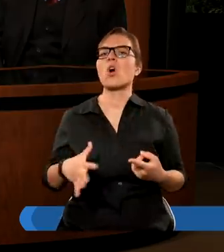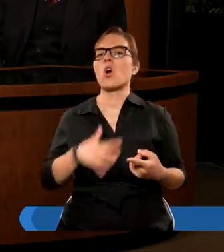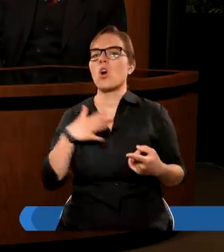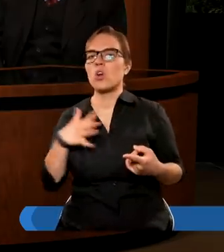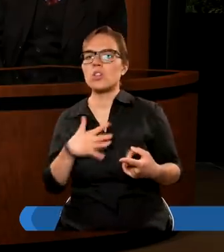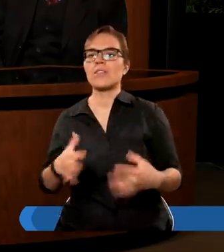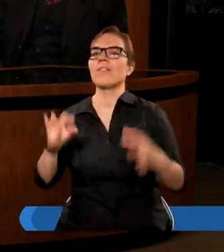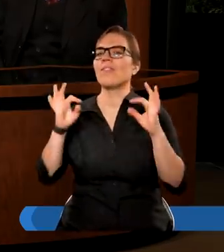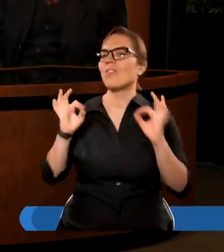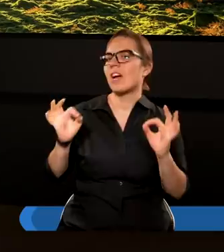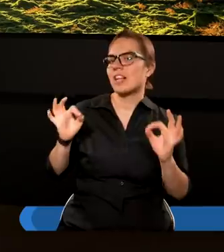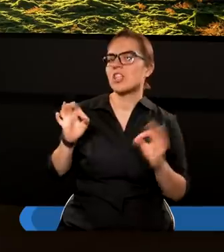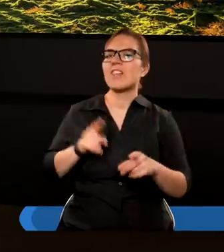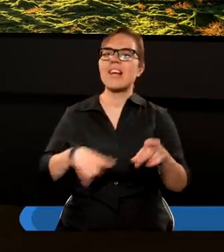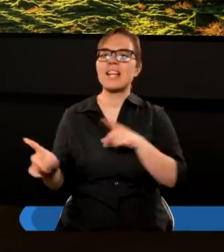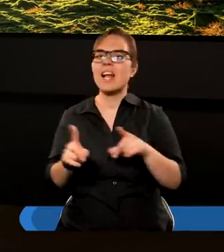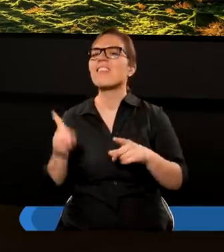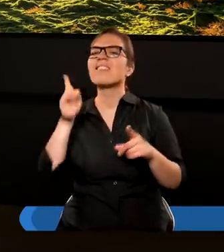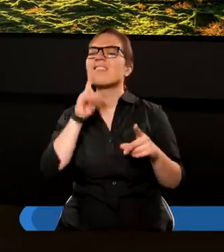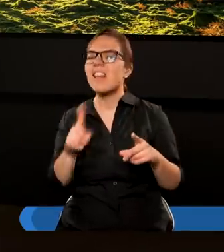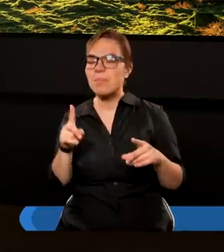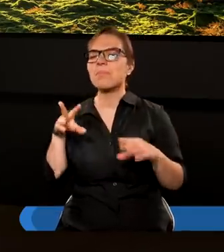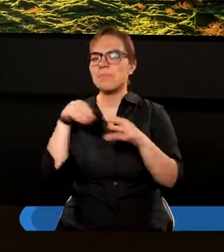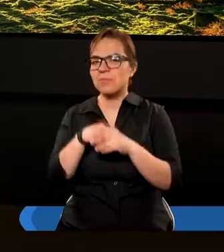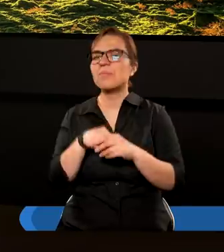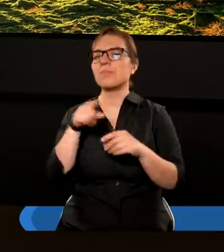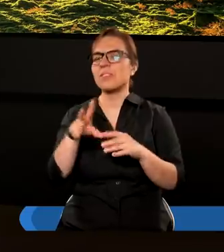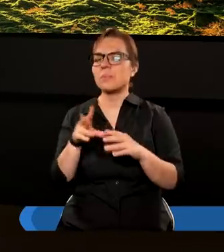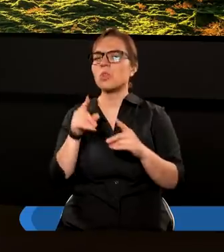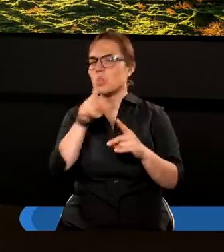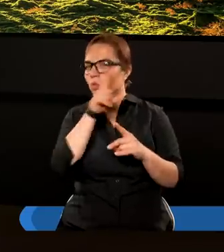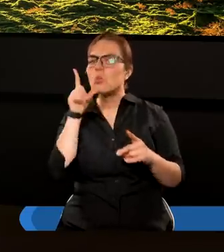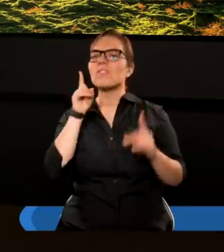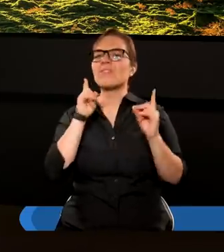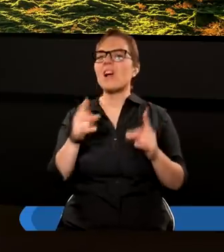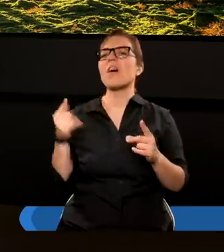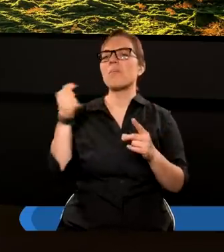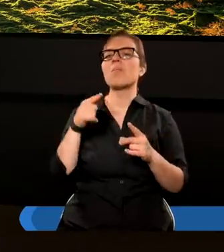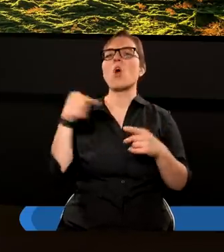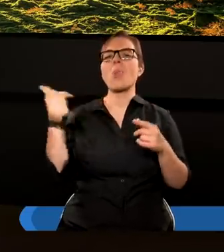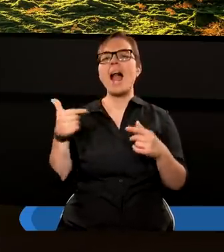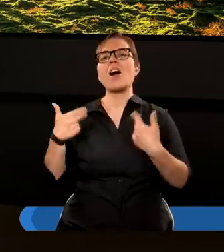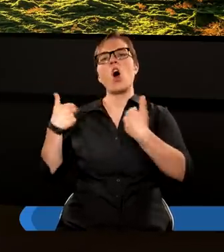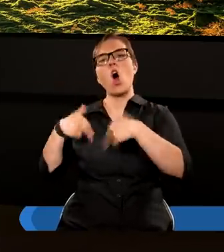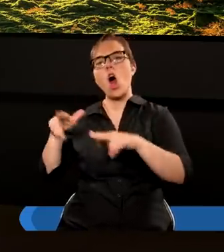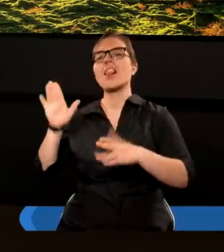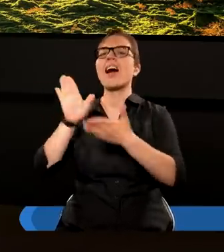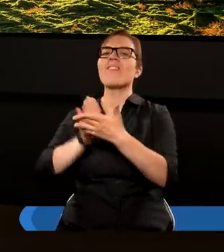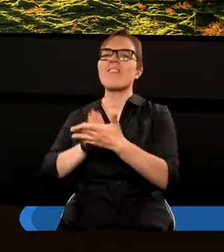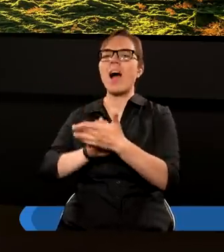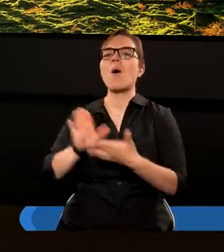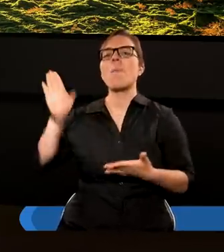właściwe znaczenie, bo tak naprawdę to rzeczywiście ludziom mamy oddawać chwałę Bogu.